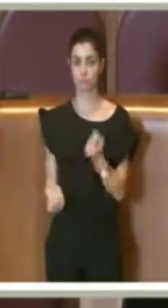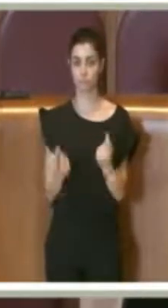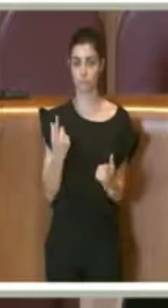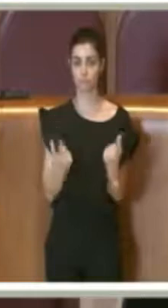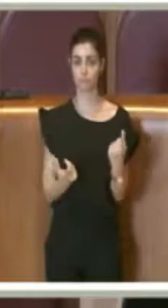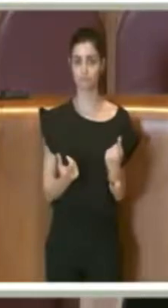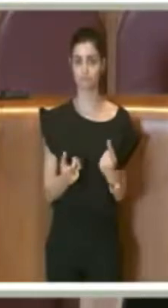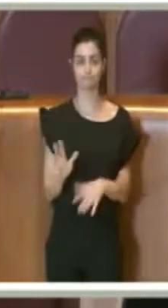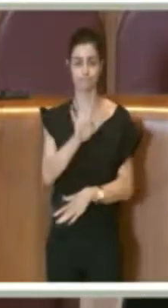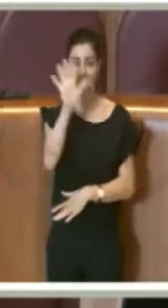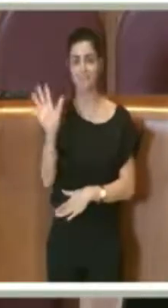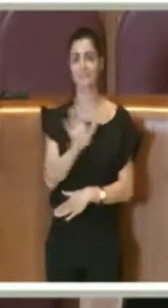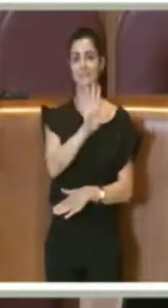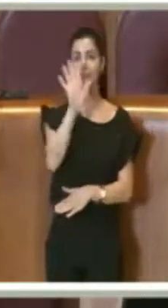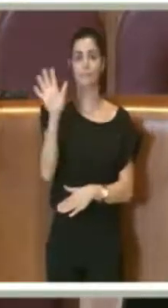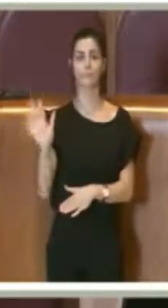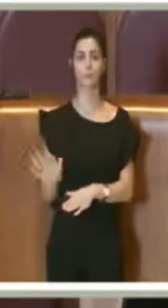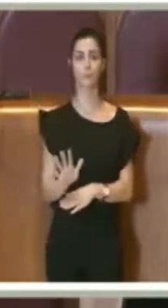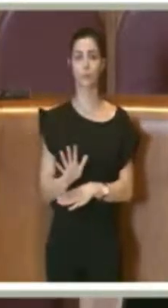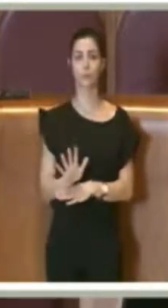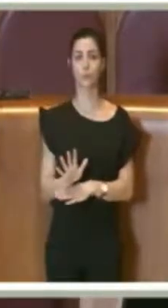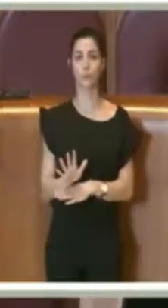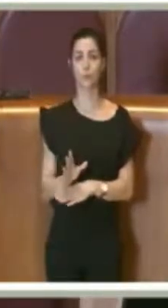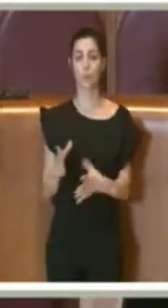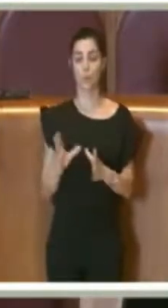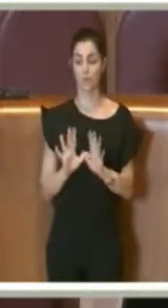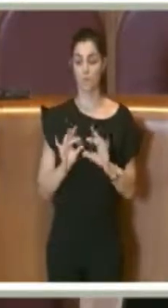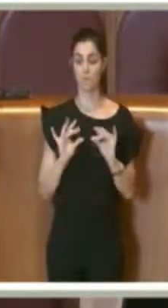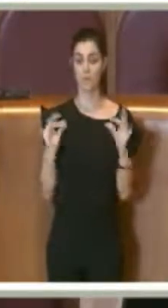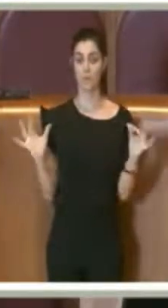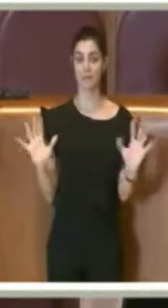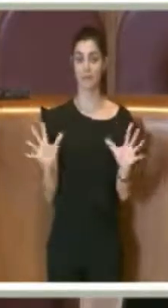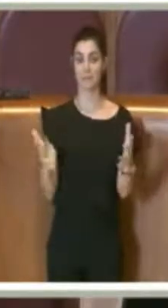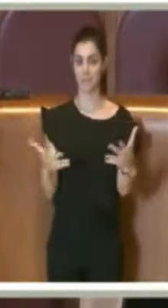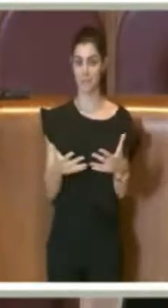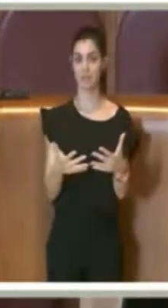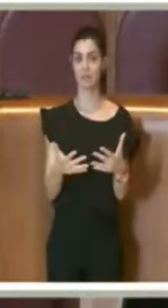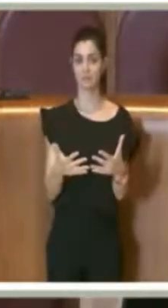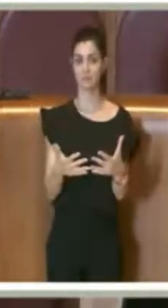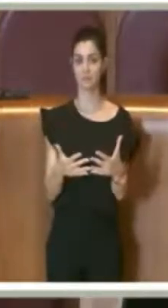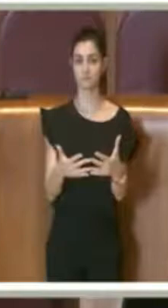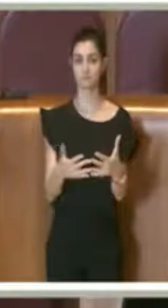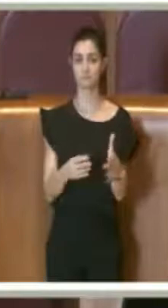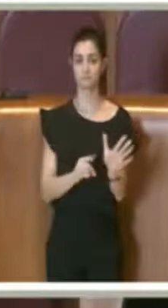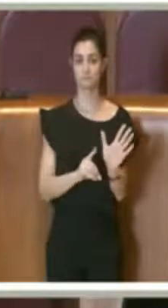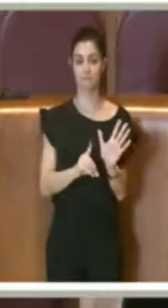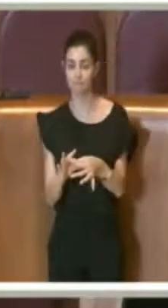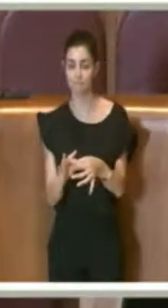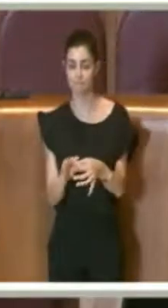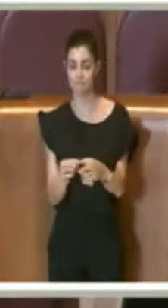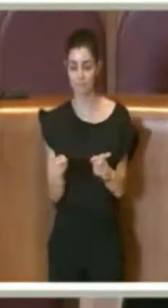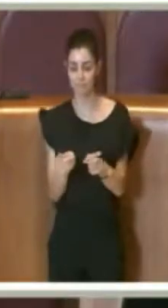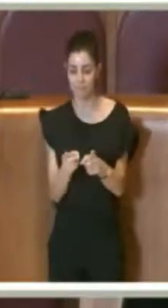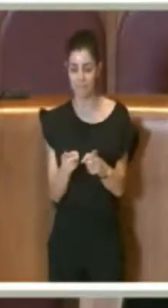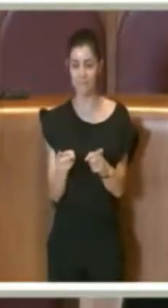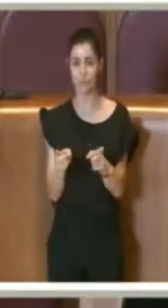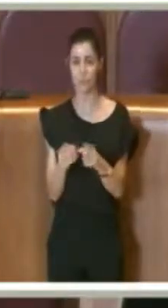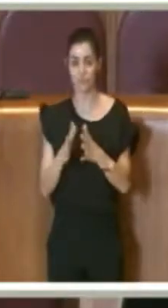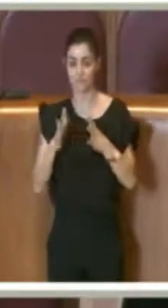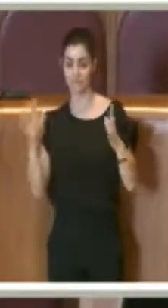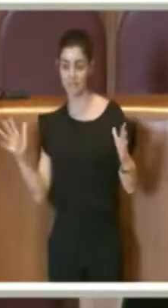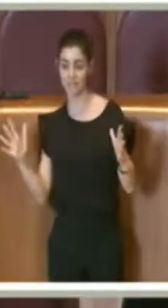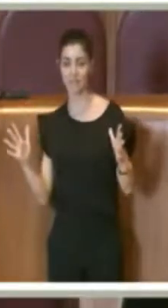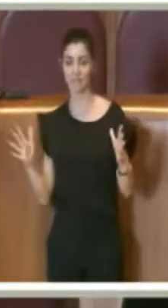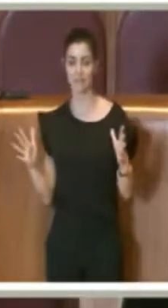anche la pandemia con i vari decreti, semplificazioni, micro